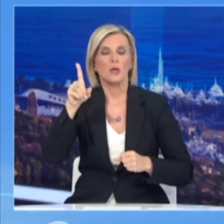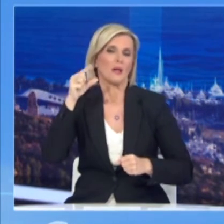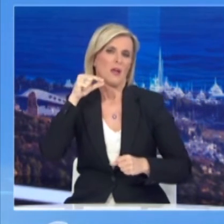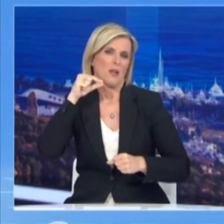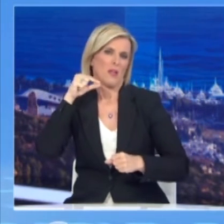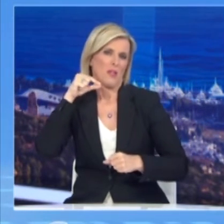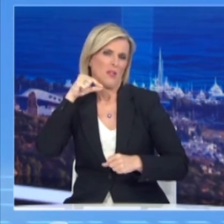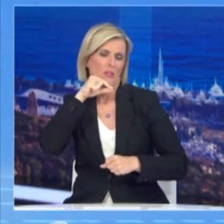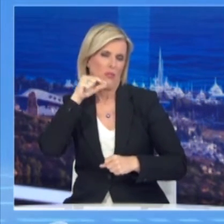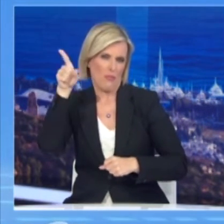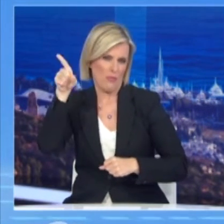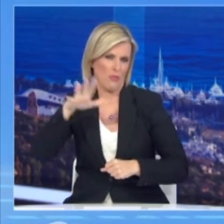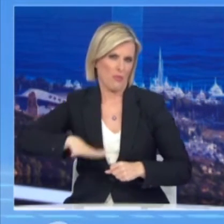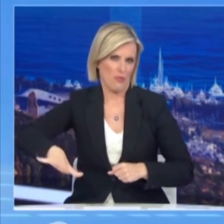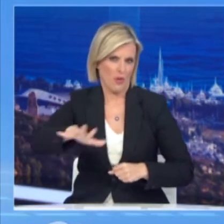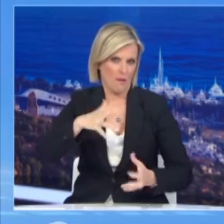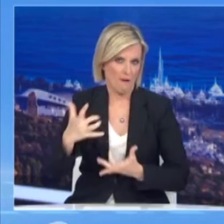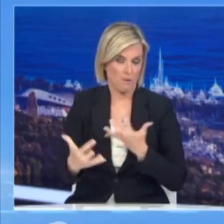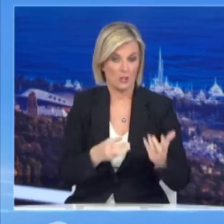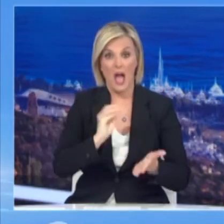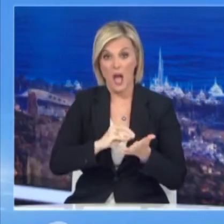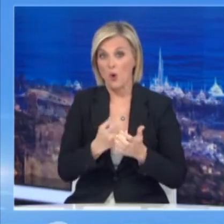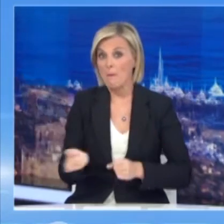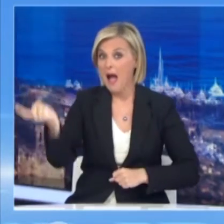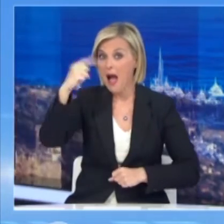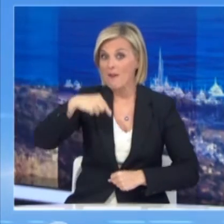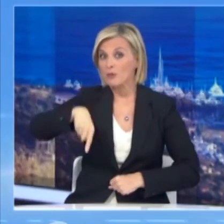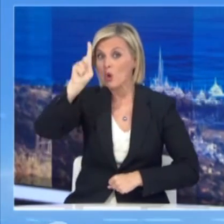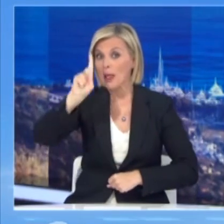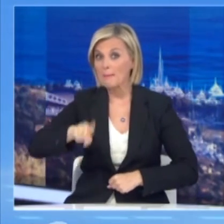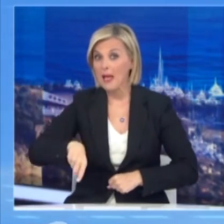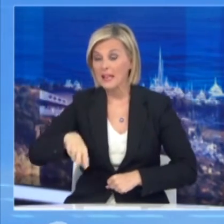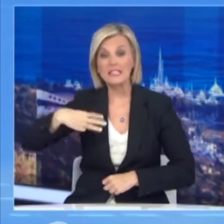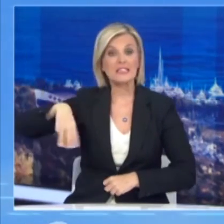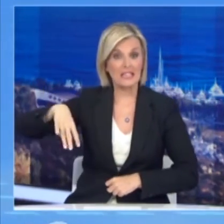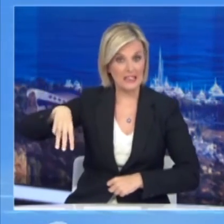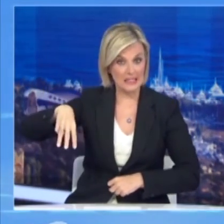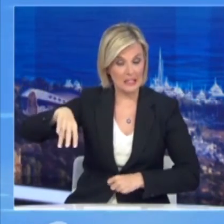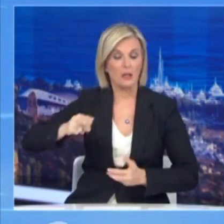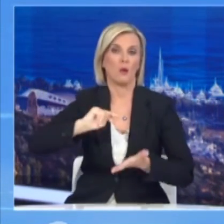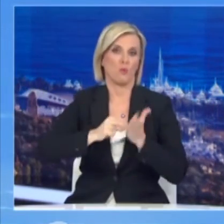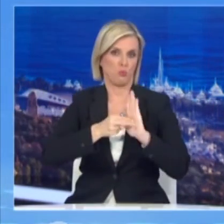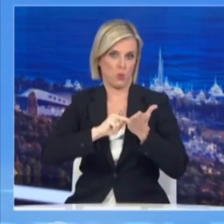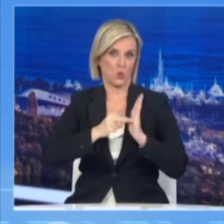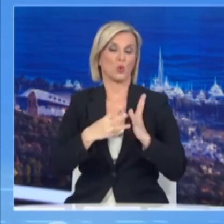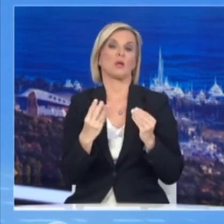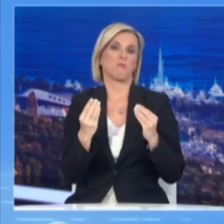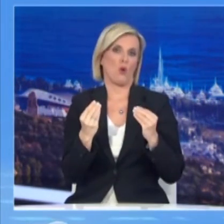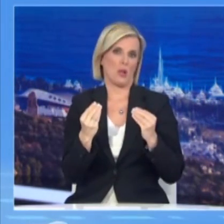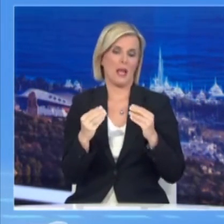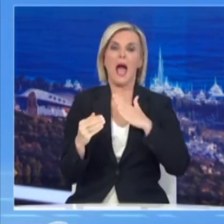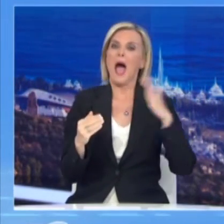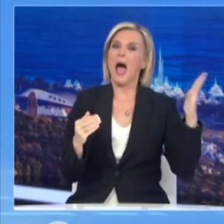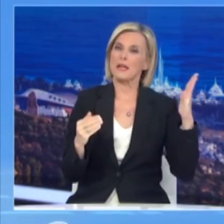κατοικημένη περιοχή. Πολύ δύσκολη θα είναι και η αυριανή ημέρα. Ακούσαμε τον εκπρόσωπο ειδικότερα στην Αττική, τη Στερεά Ελλάδα, το